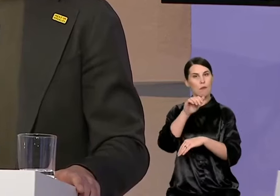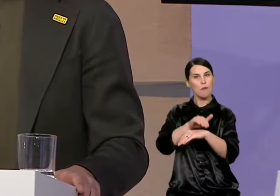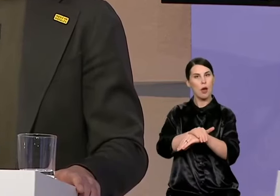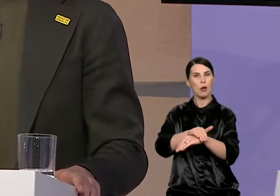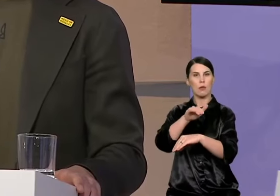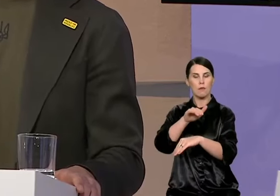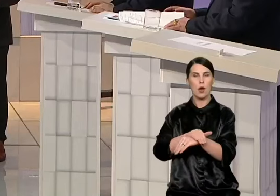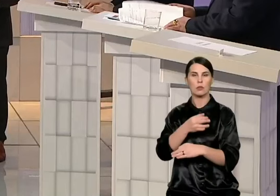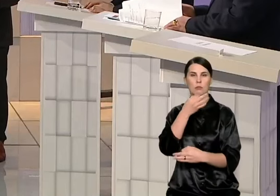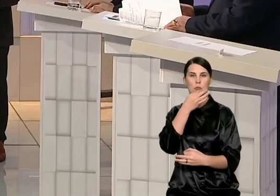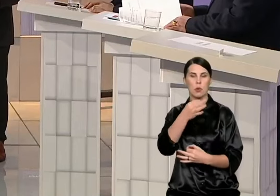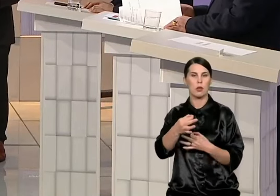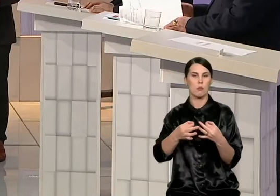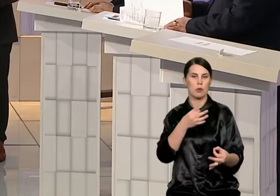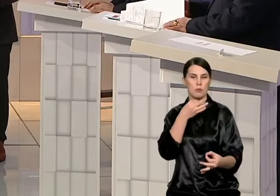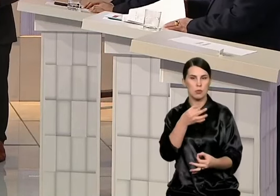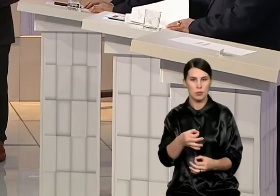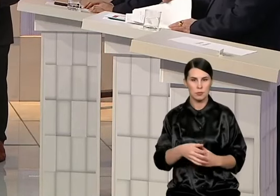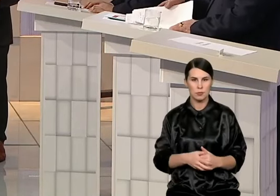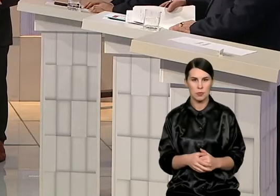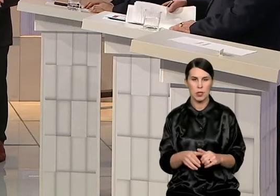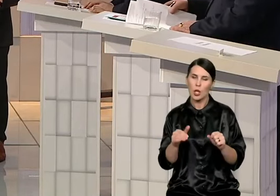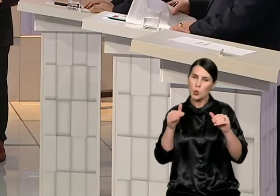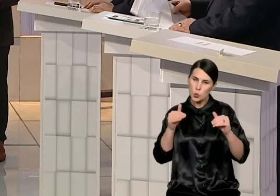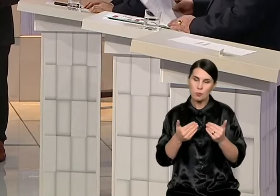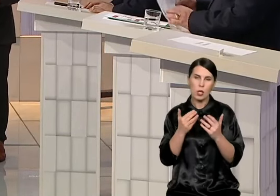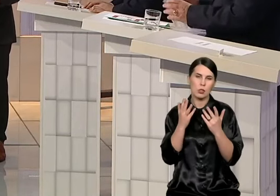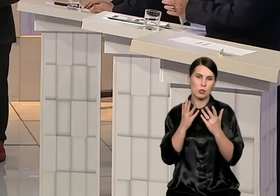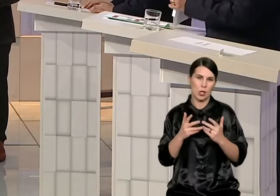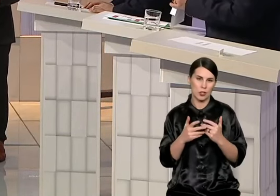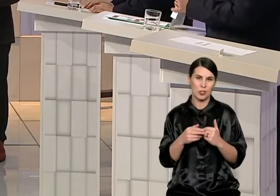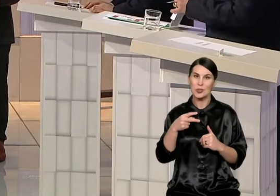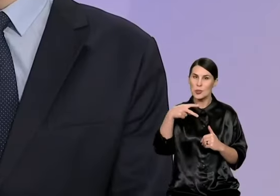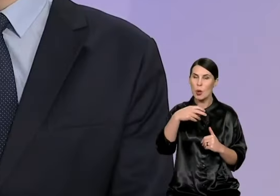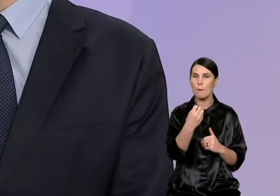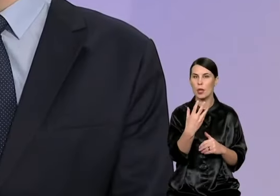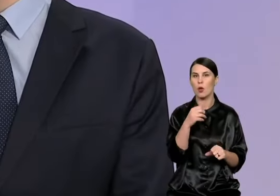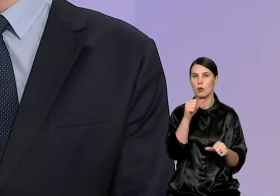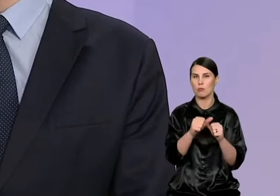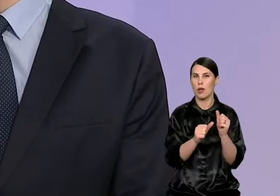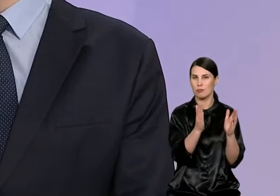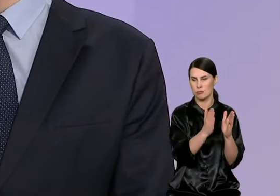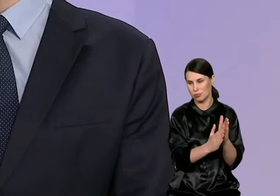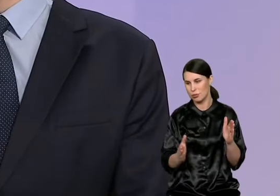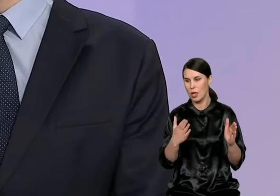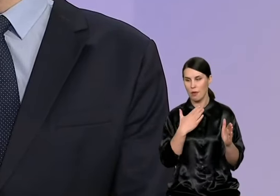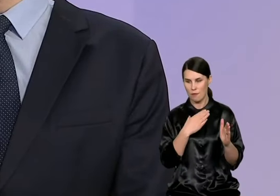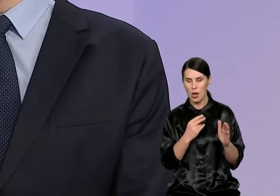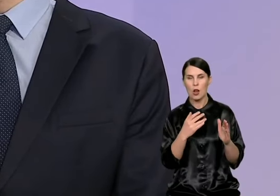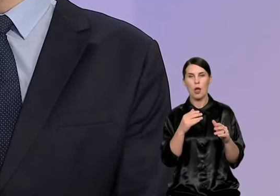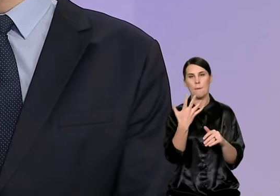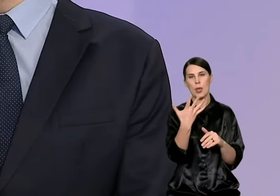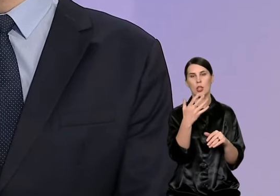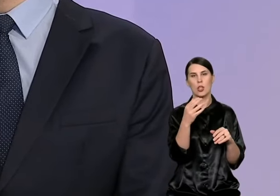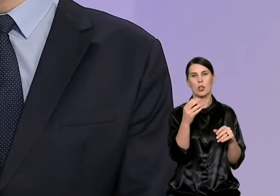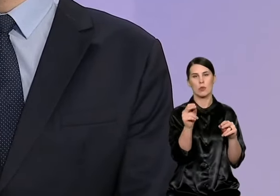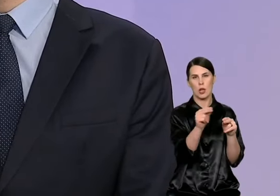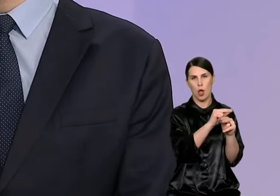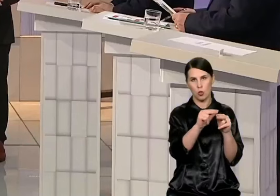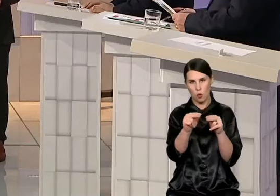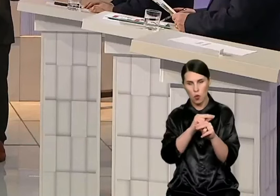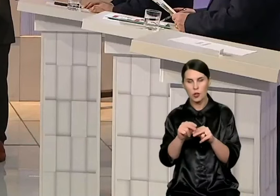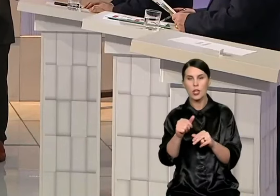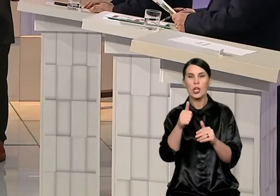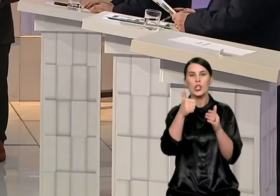proteguoja Laisės partiją versto interesus, tai tiesiog trumpai skaičiais. Per nuo 2015 metų Vilniuje renovuoti 5 darželiai, 6 moduliai